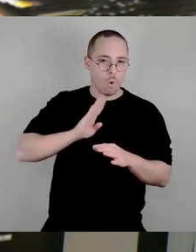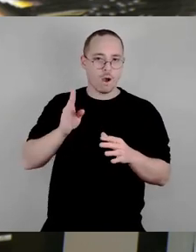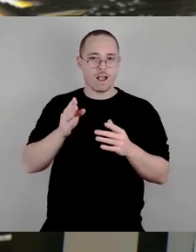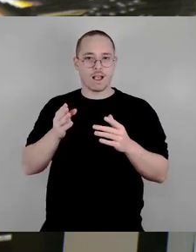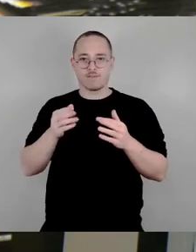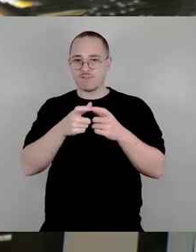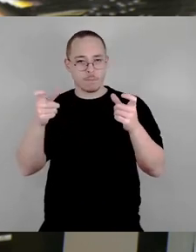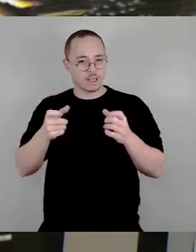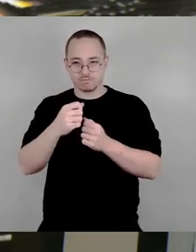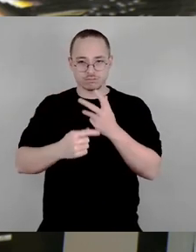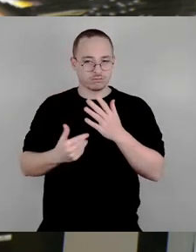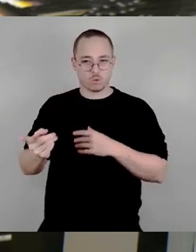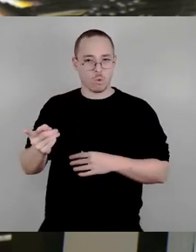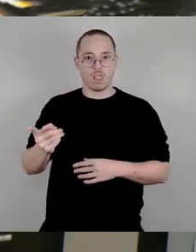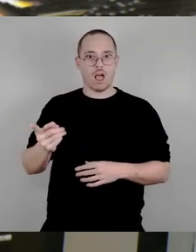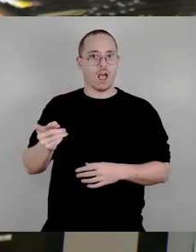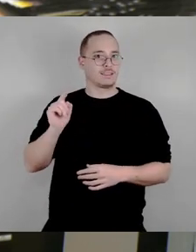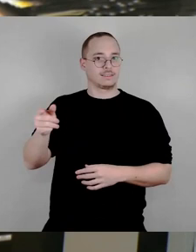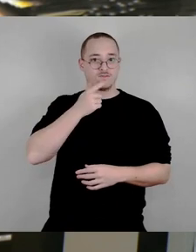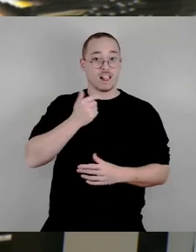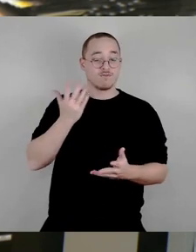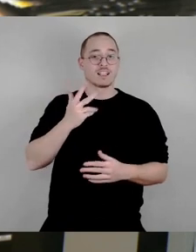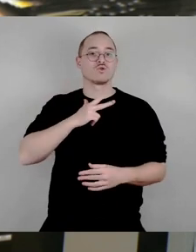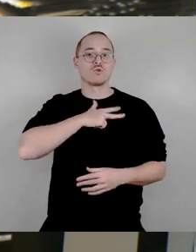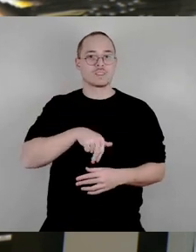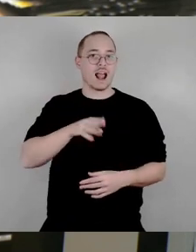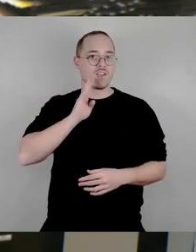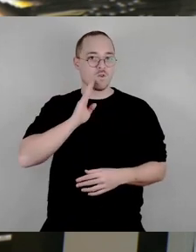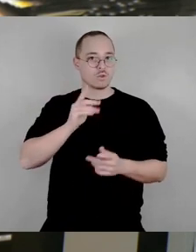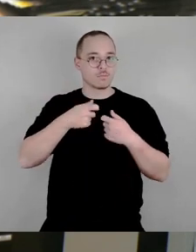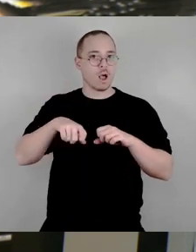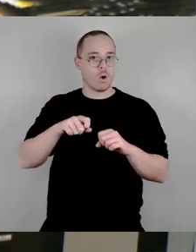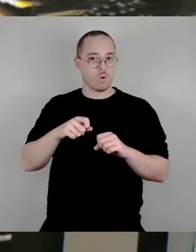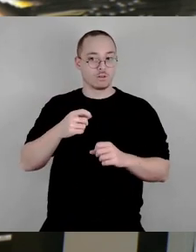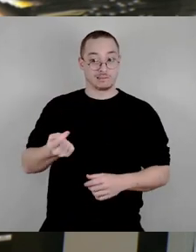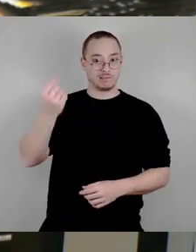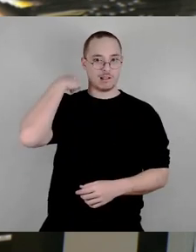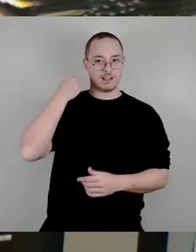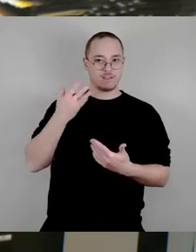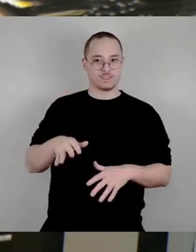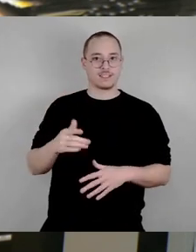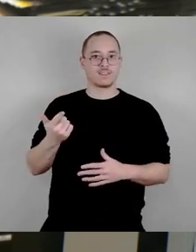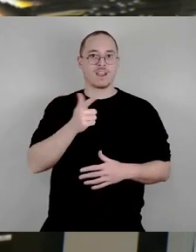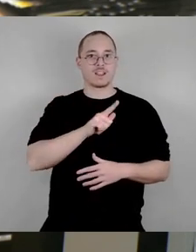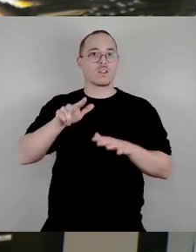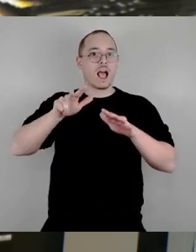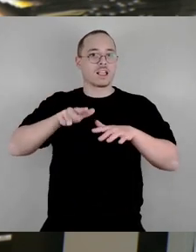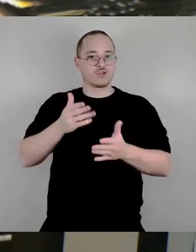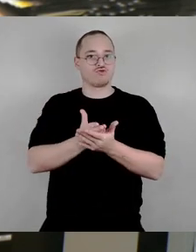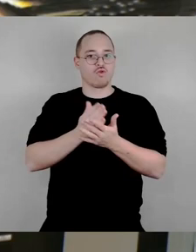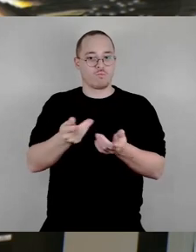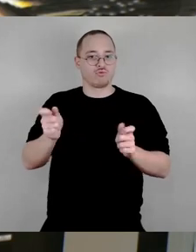Sozialwohnungsbau. Und da sage ich, 2018 ist da mal was beschlossen worden. Das, was 2018 beschlossen wurde, brauchen wir heute noch mal beschließen, weil das ist Beschlusslage.